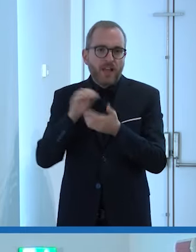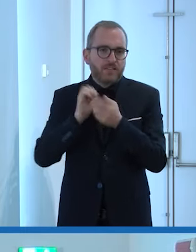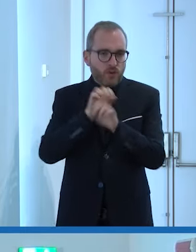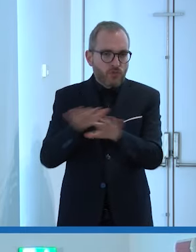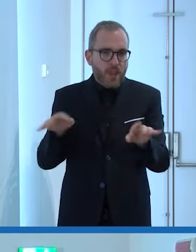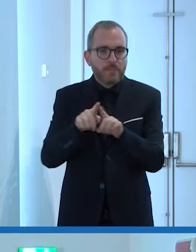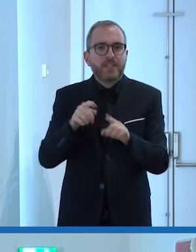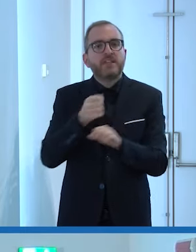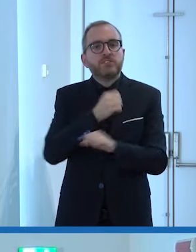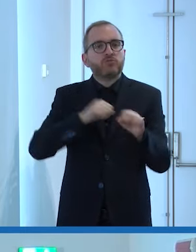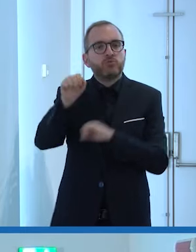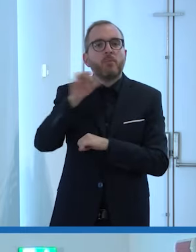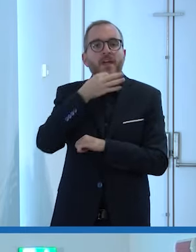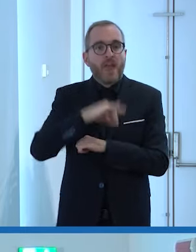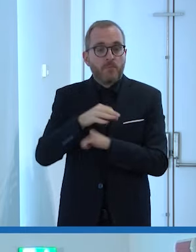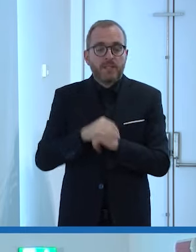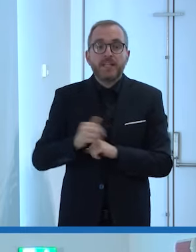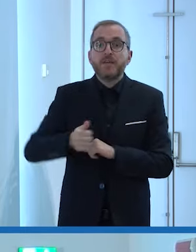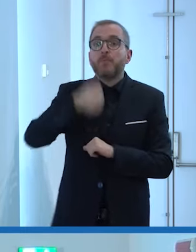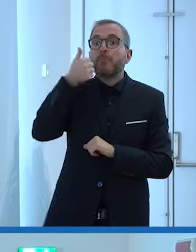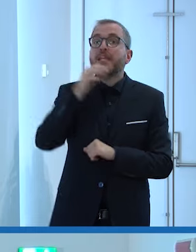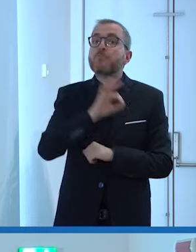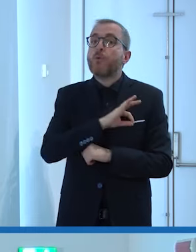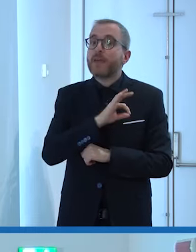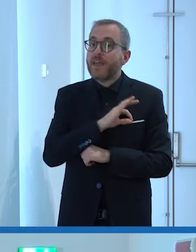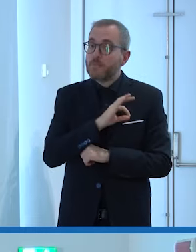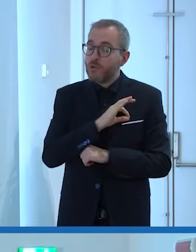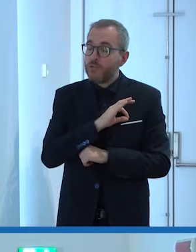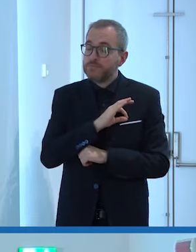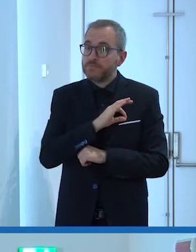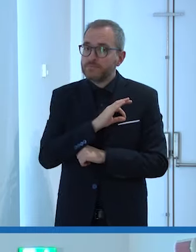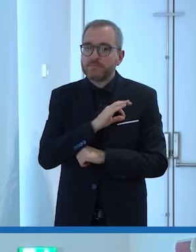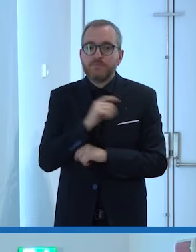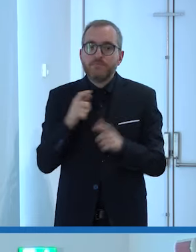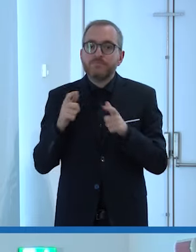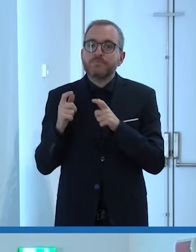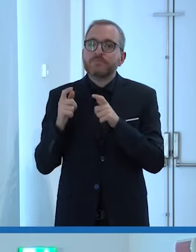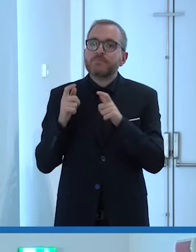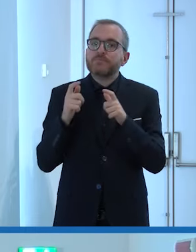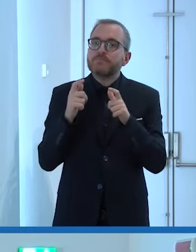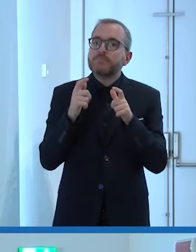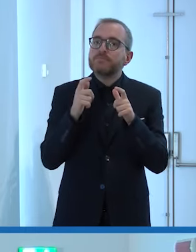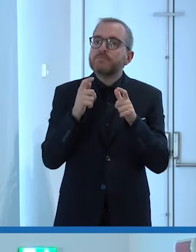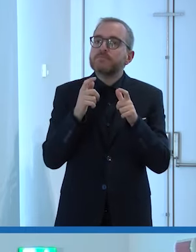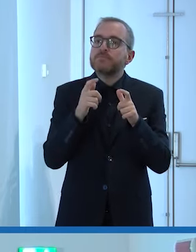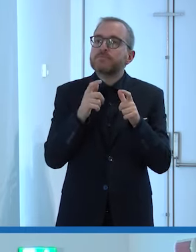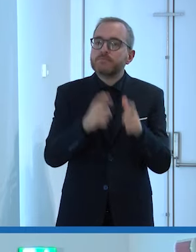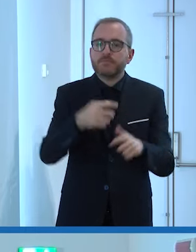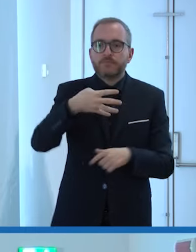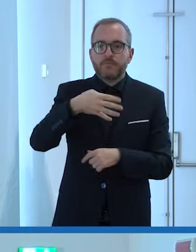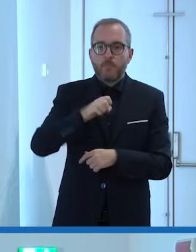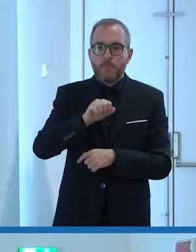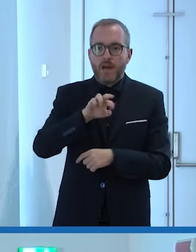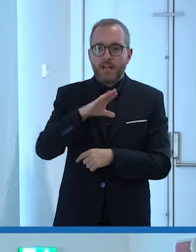il primo premio è stato assegnato a Marco